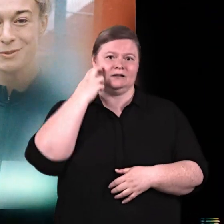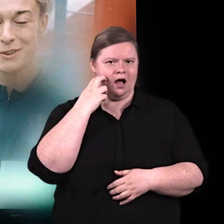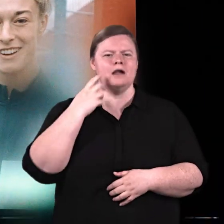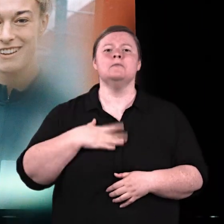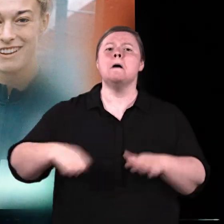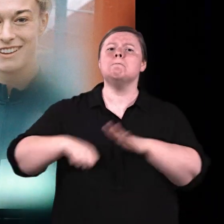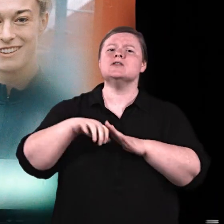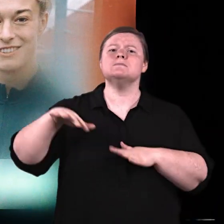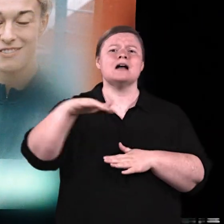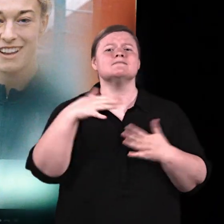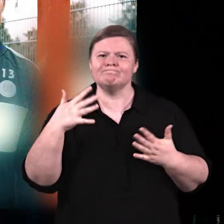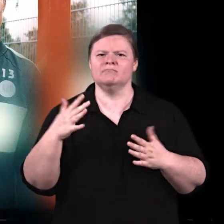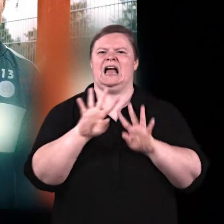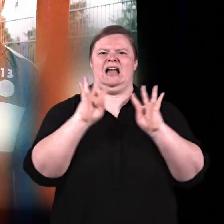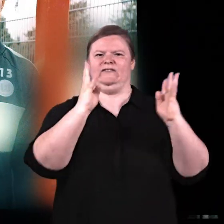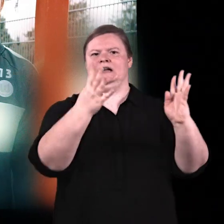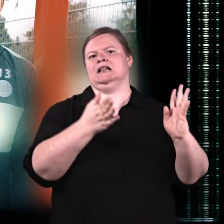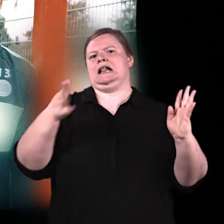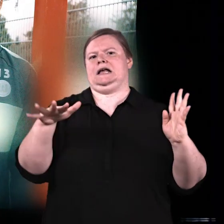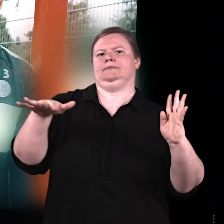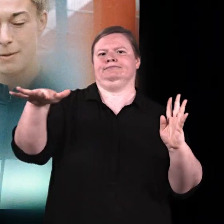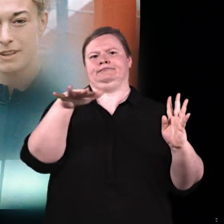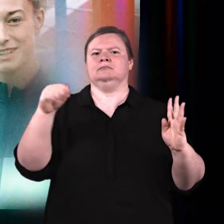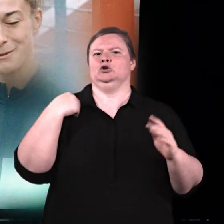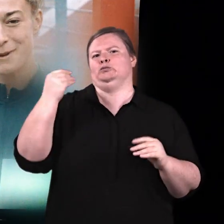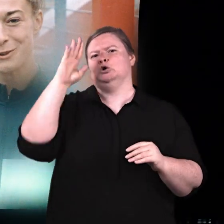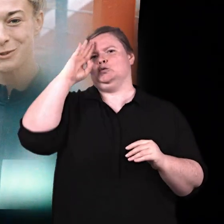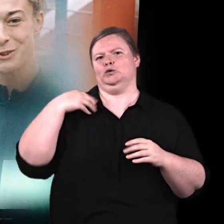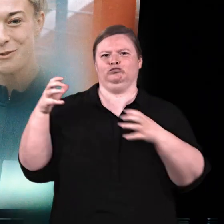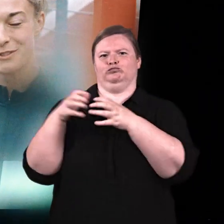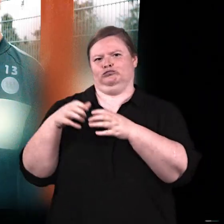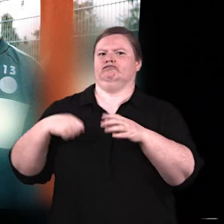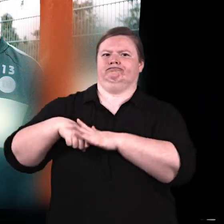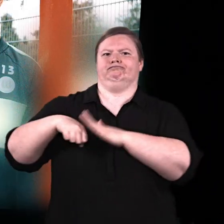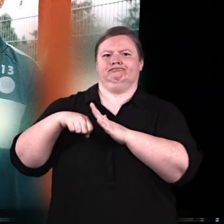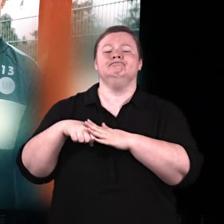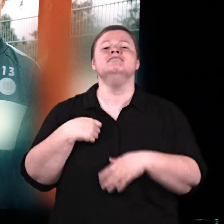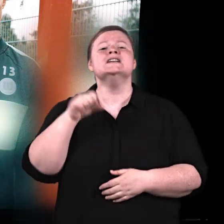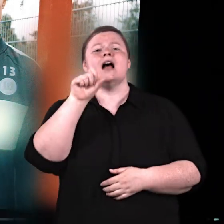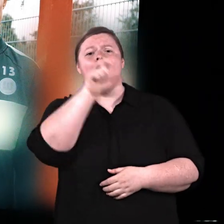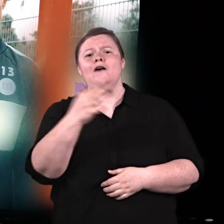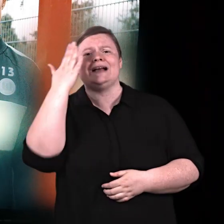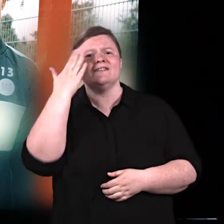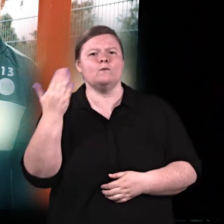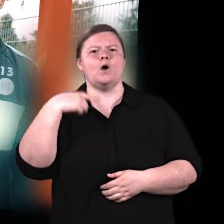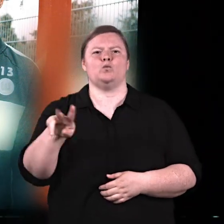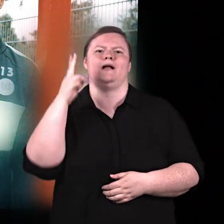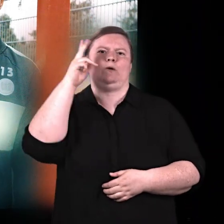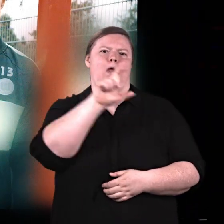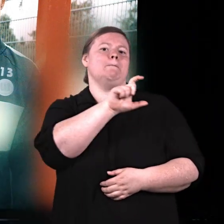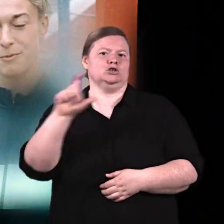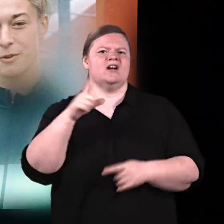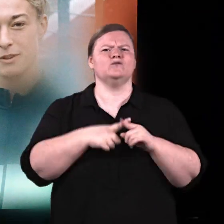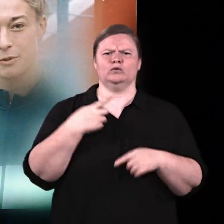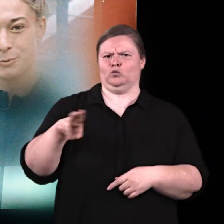Bolzplatz früher war ein Bolzplatz neben dem Käfi. Ich habe mich da mit meinen Jungs getroffen. Sarah Dawson kenne ich von der Nationalmannschaft. Jetzt